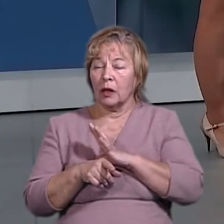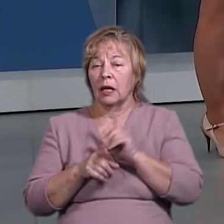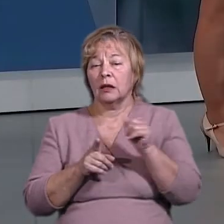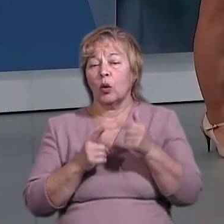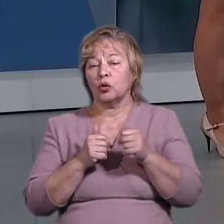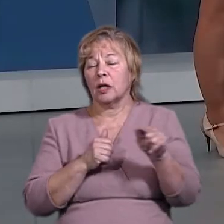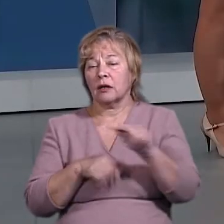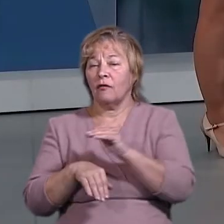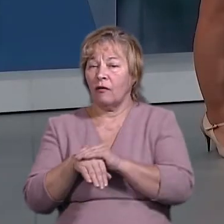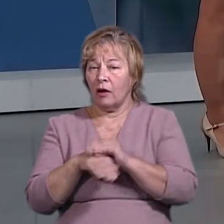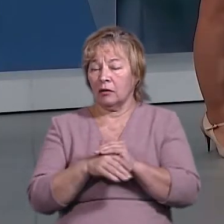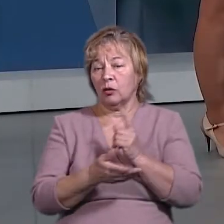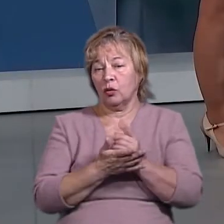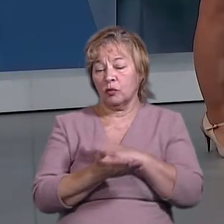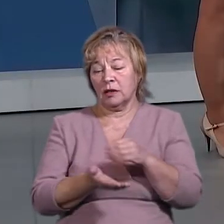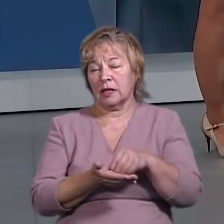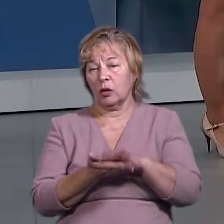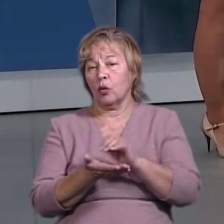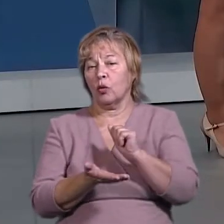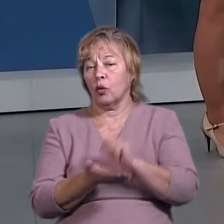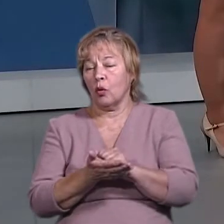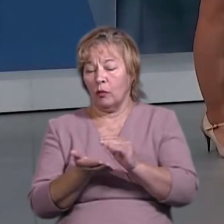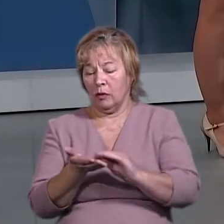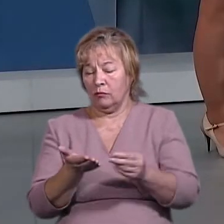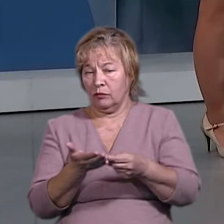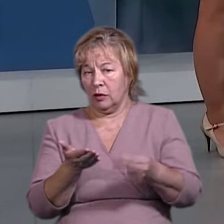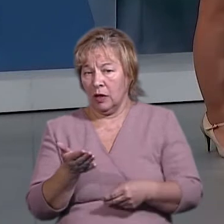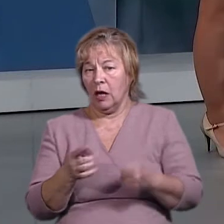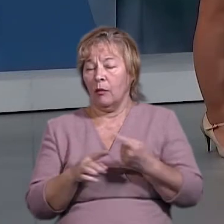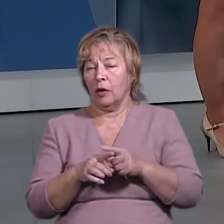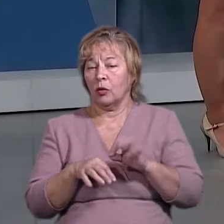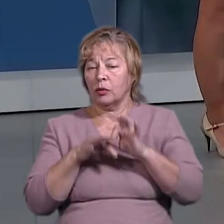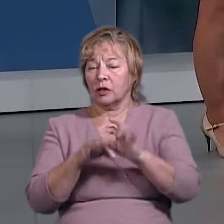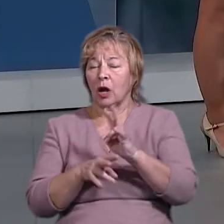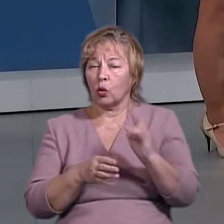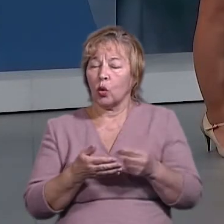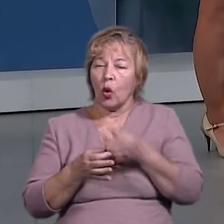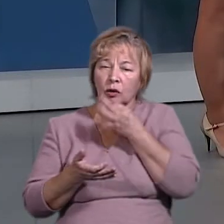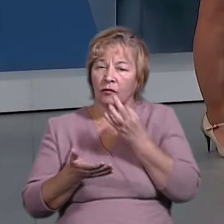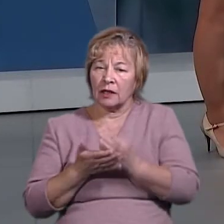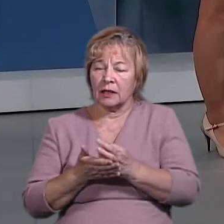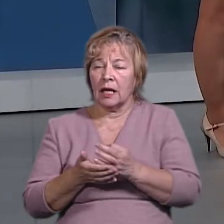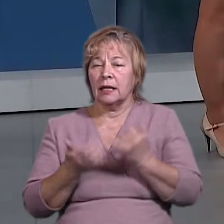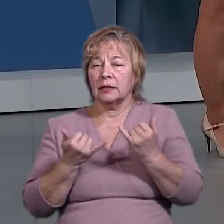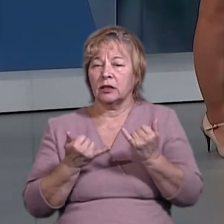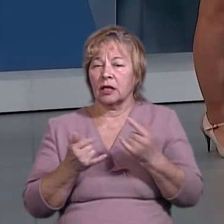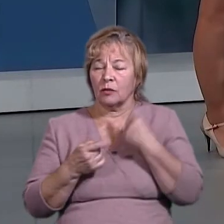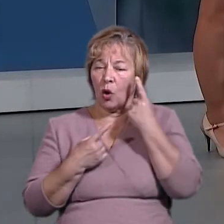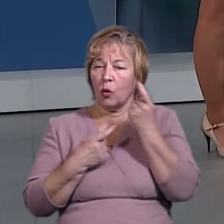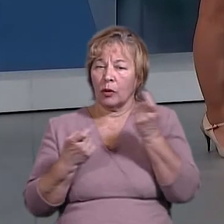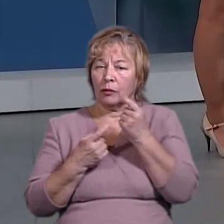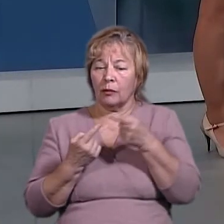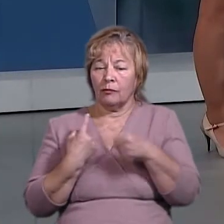дільницях, цей факт має бути задокументований, встановлений, а винуватці понести відповідальність. Станом на зараз ми оприлюднили